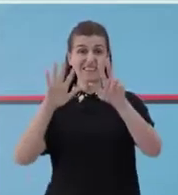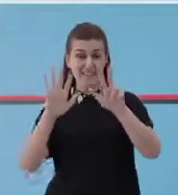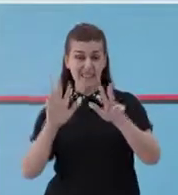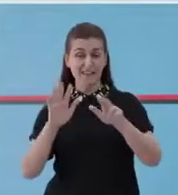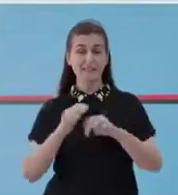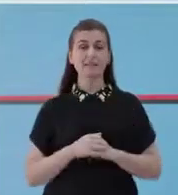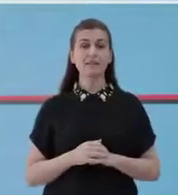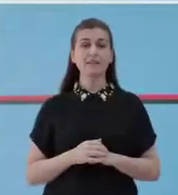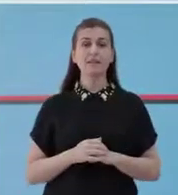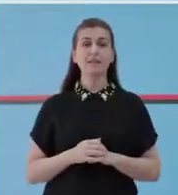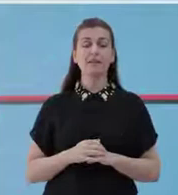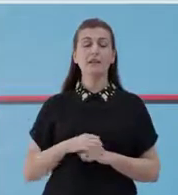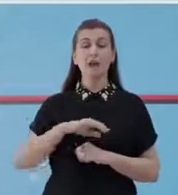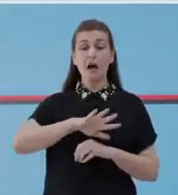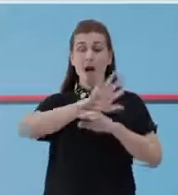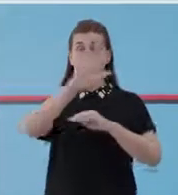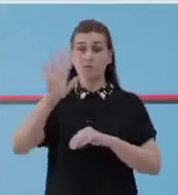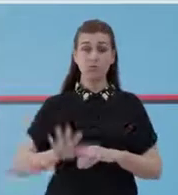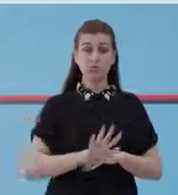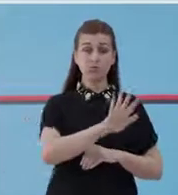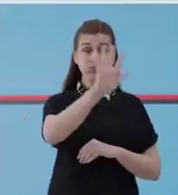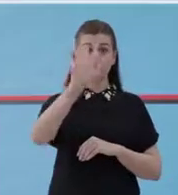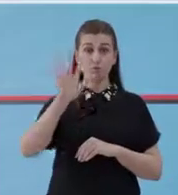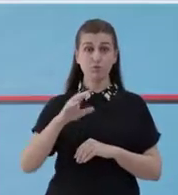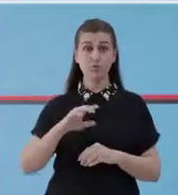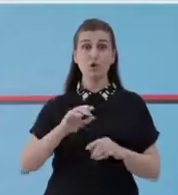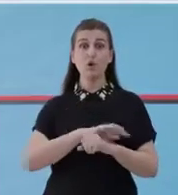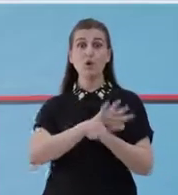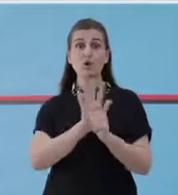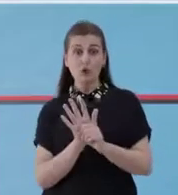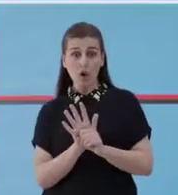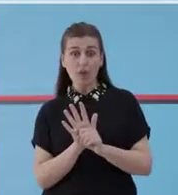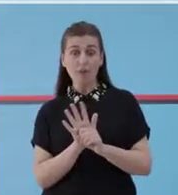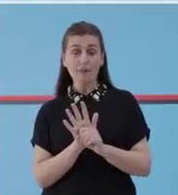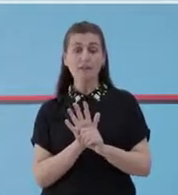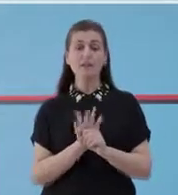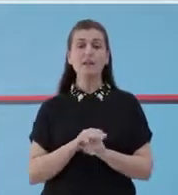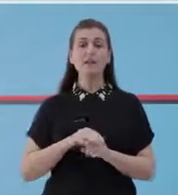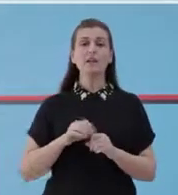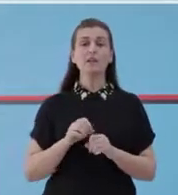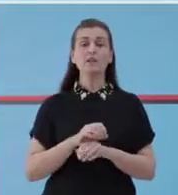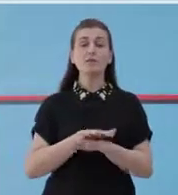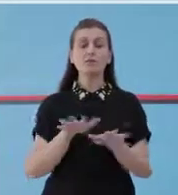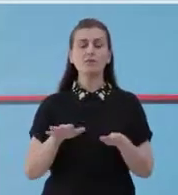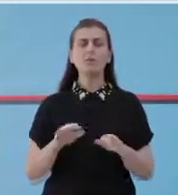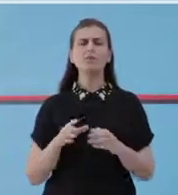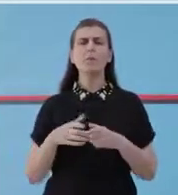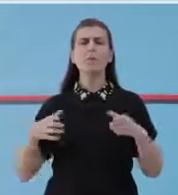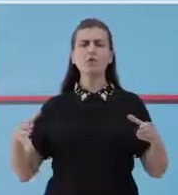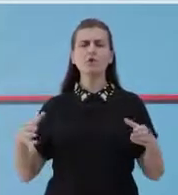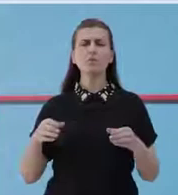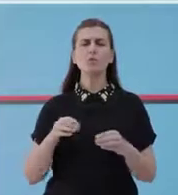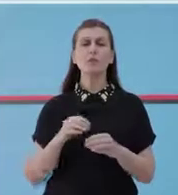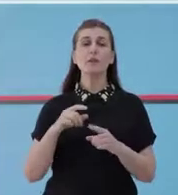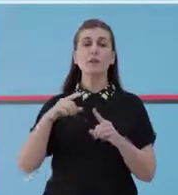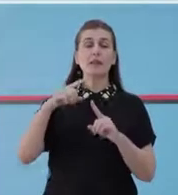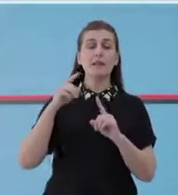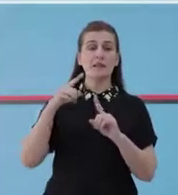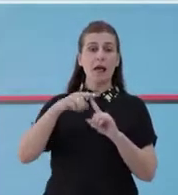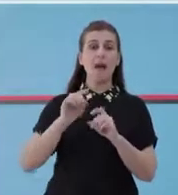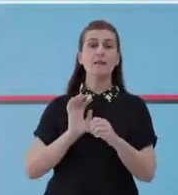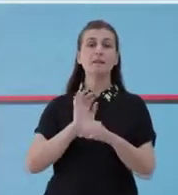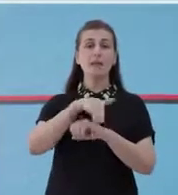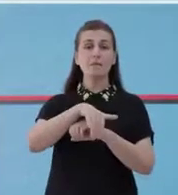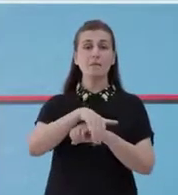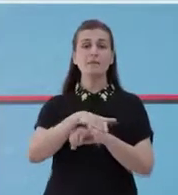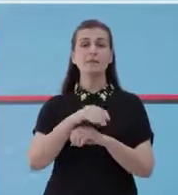Harta e të prejkurve nga COVID-19 zgjerojt në Tiran me 9 raste, Elbasan 1 raste, Fier 6